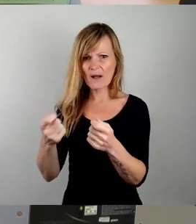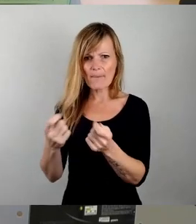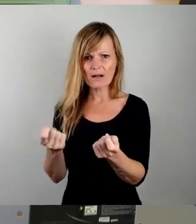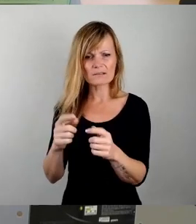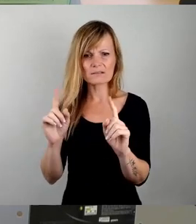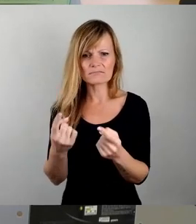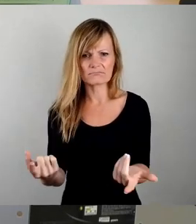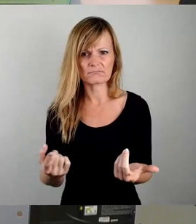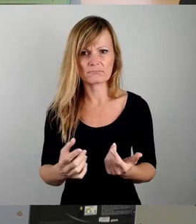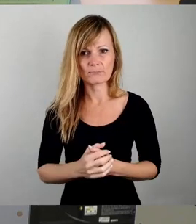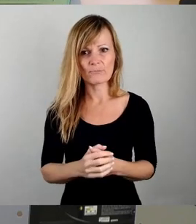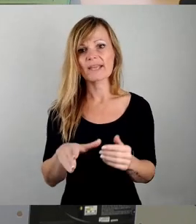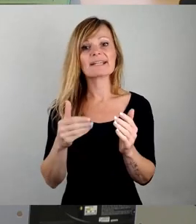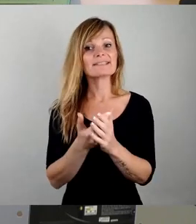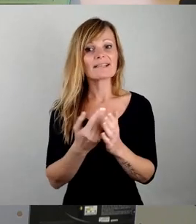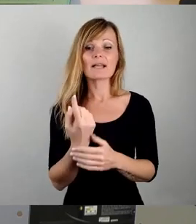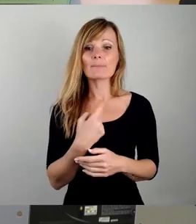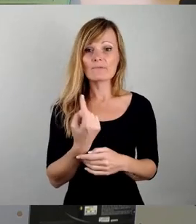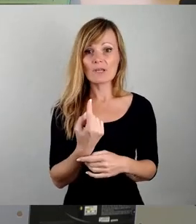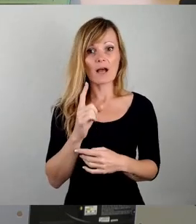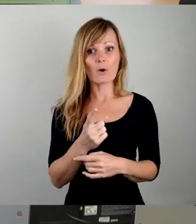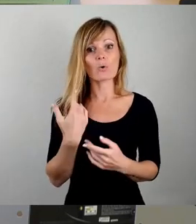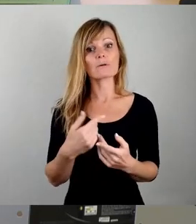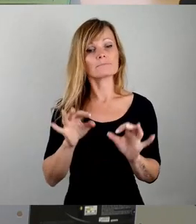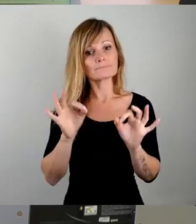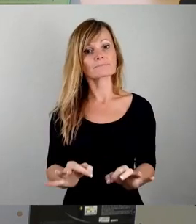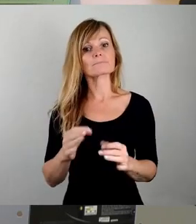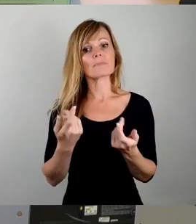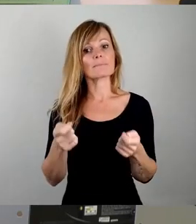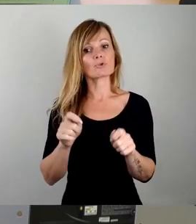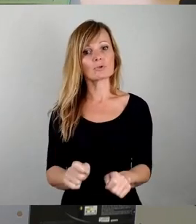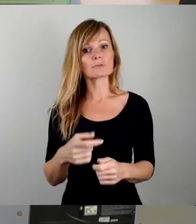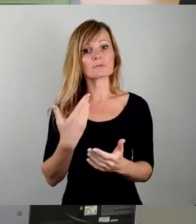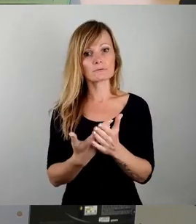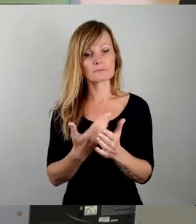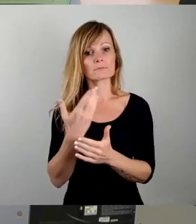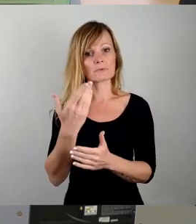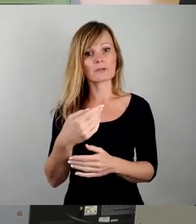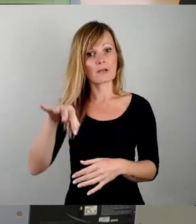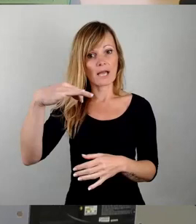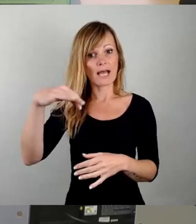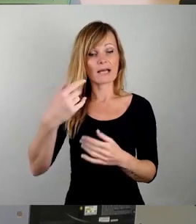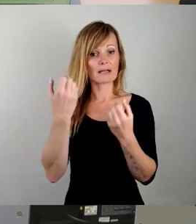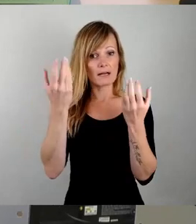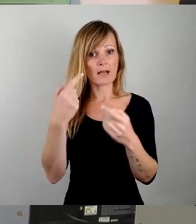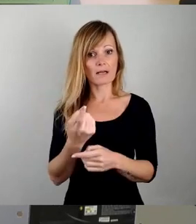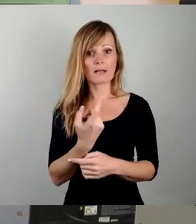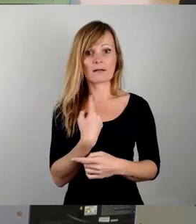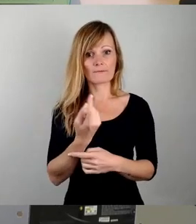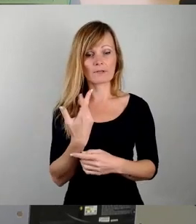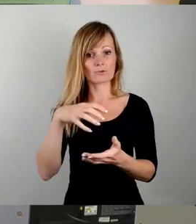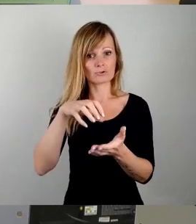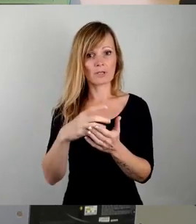deswegen stellen wir auch den federführenden Beschluss zur Abstimmung. Denn eins ist klar, der Stadtrat hat eine Potenzialanalyse beauftragt.